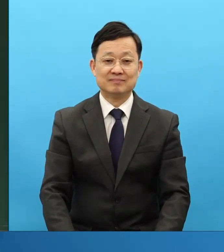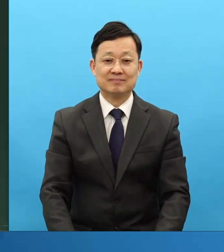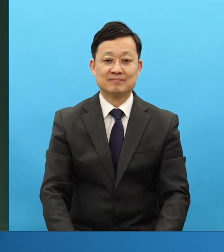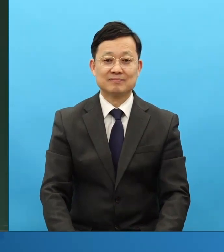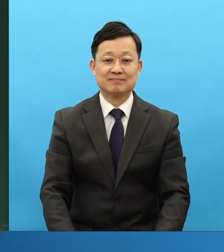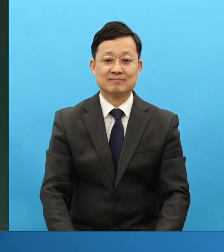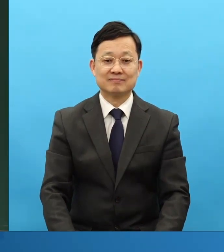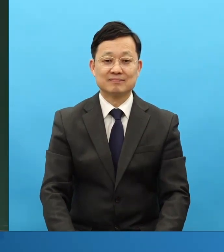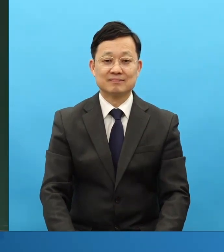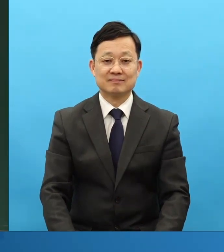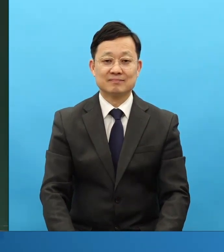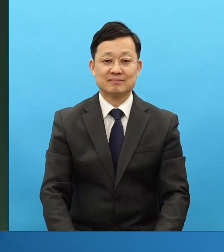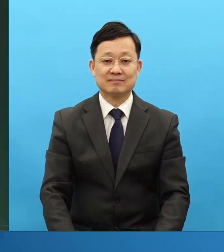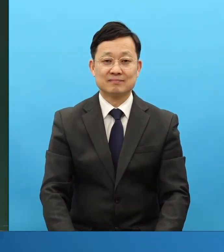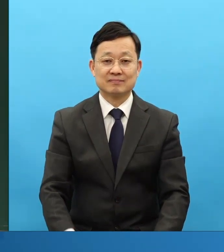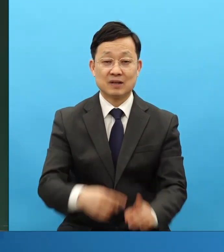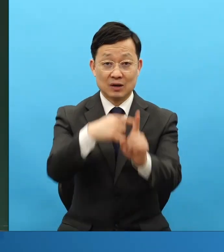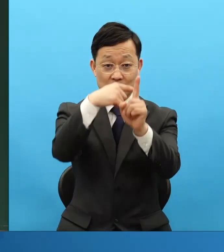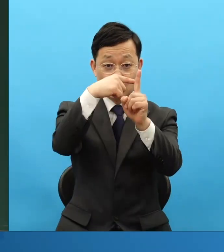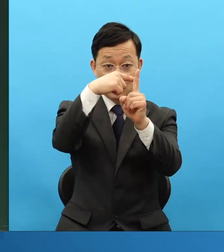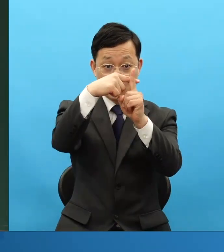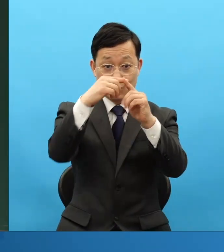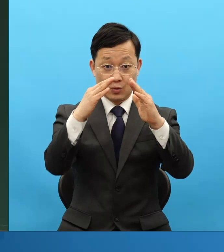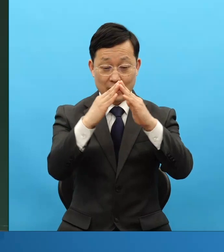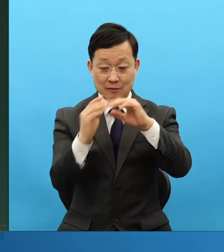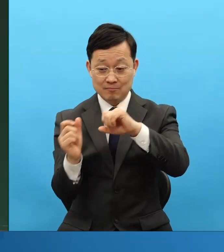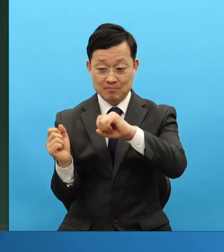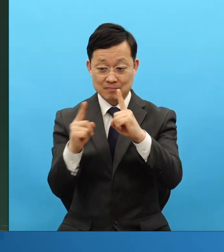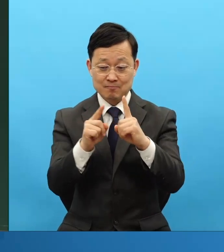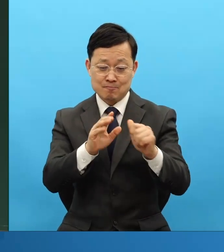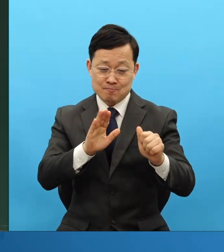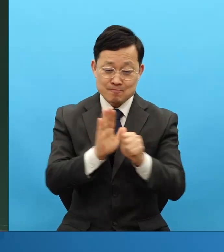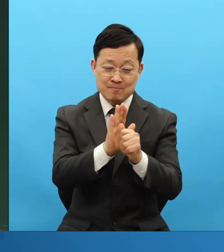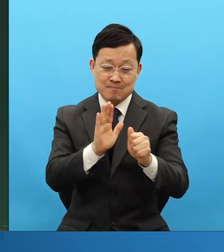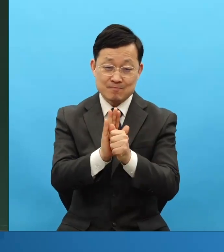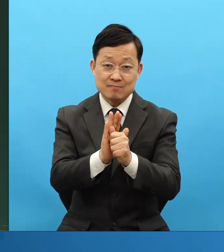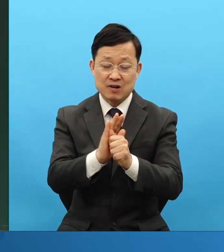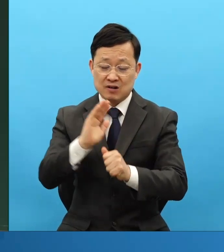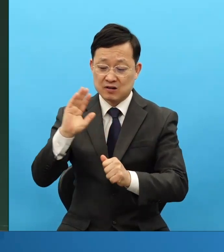교회 살리는 성전 전도 중에 전도는 성전입니다.